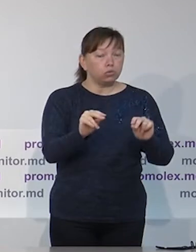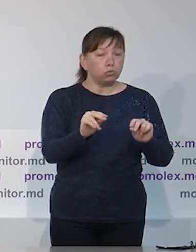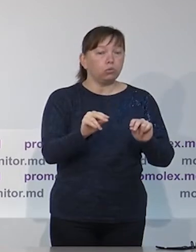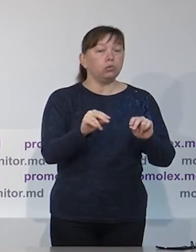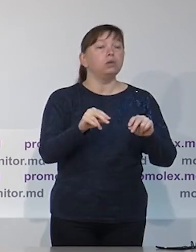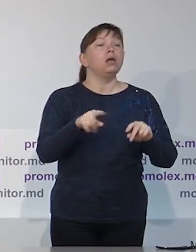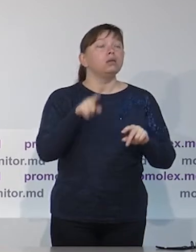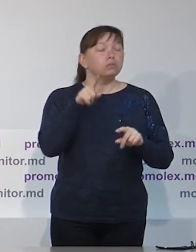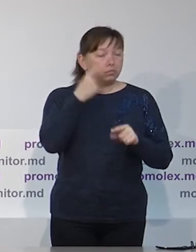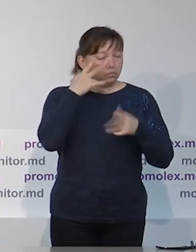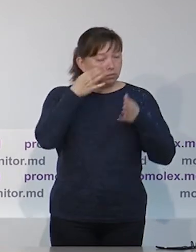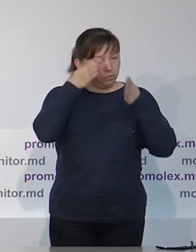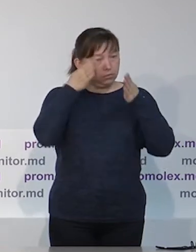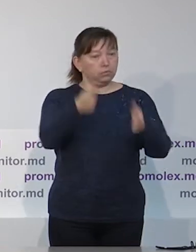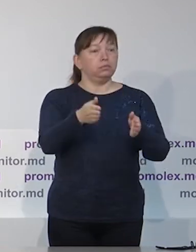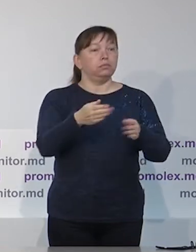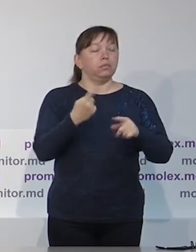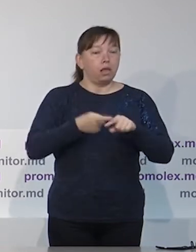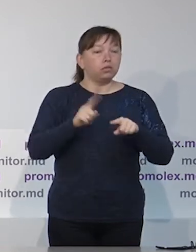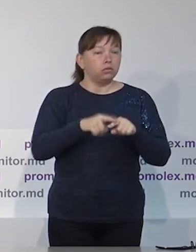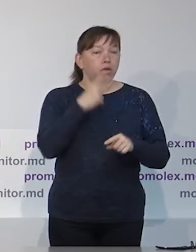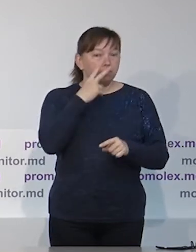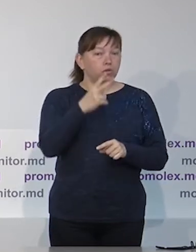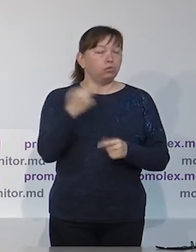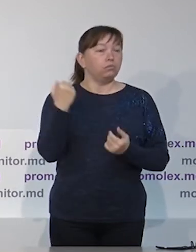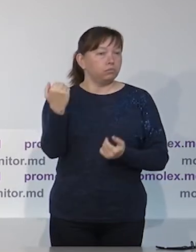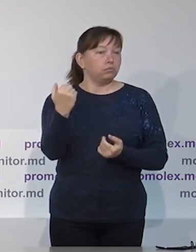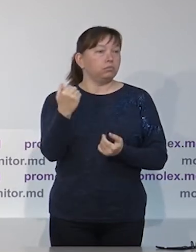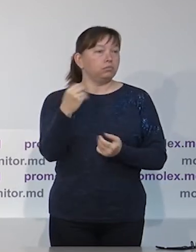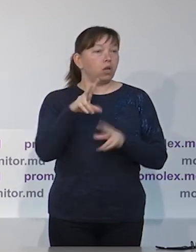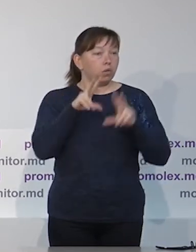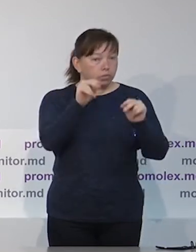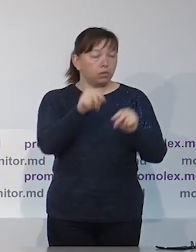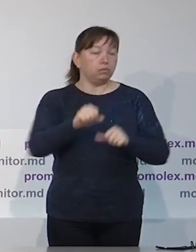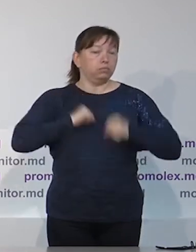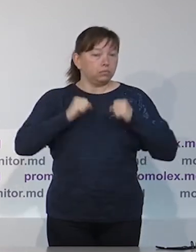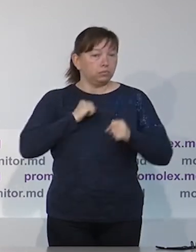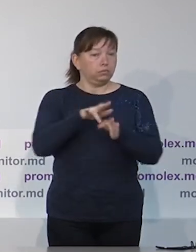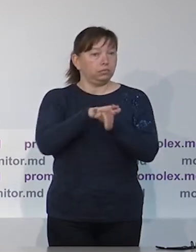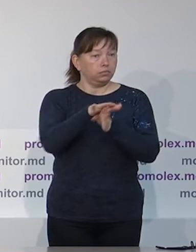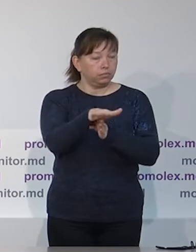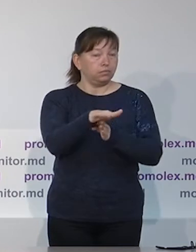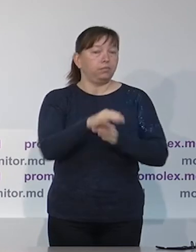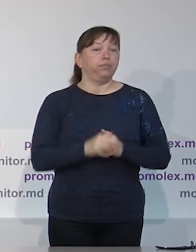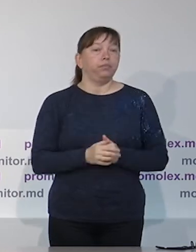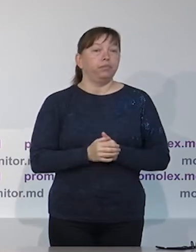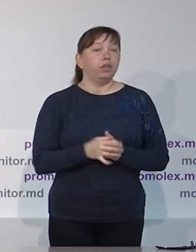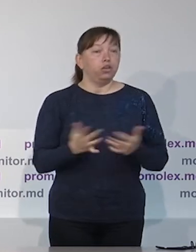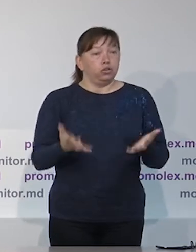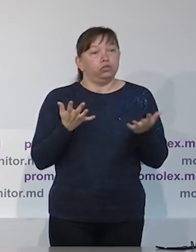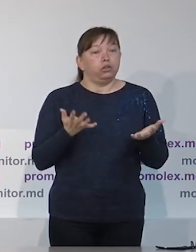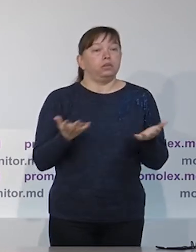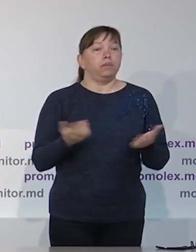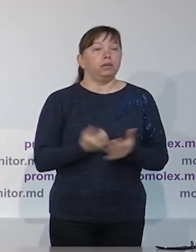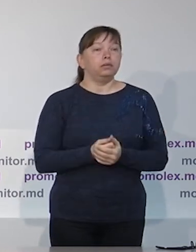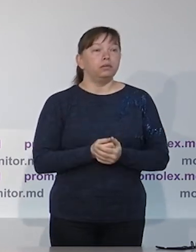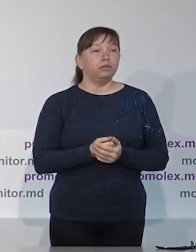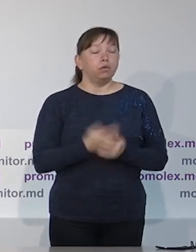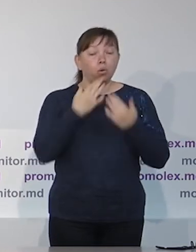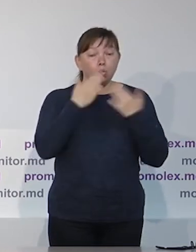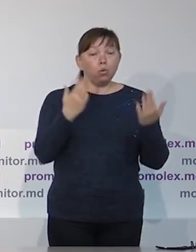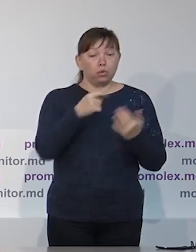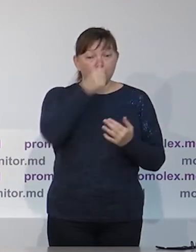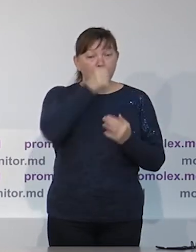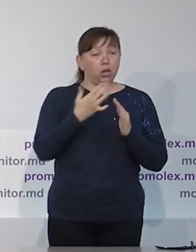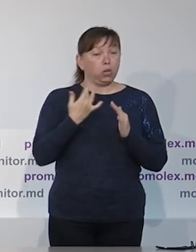обоих конкурентов фигурировало вот это обещание распустить парламент. Как только госпожа Санду